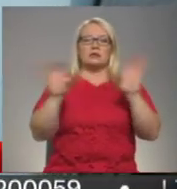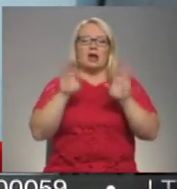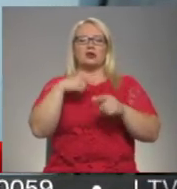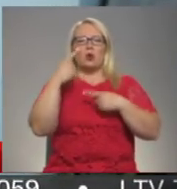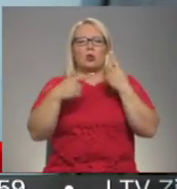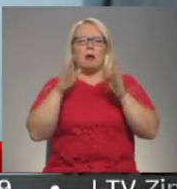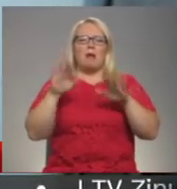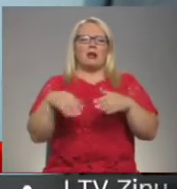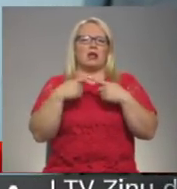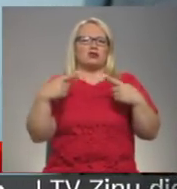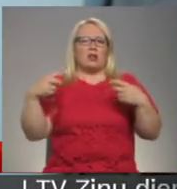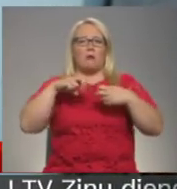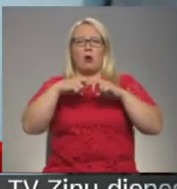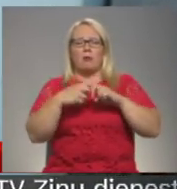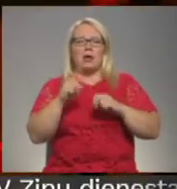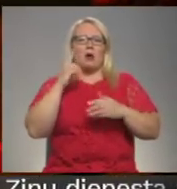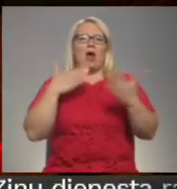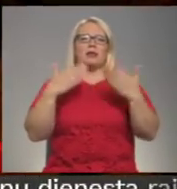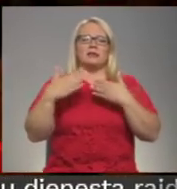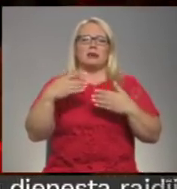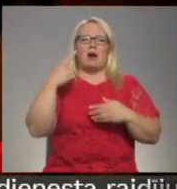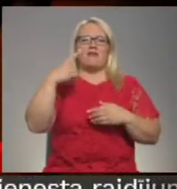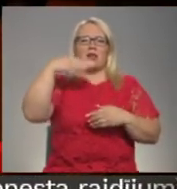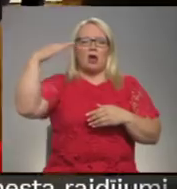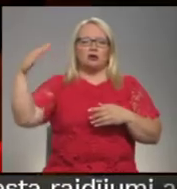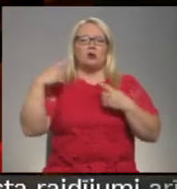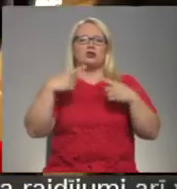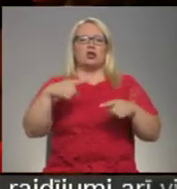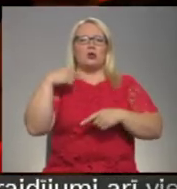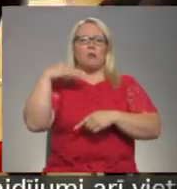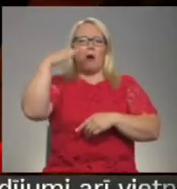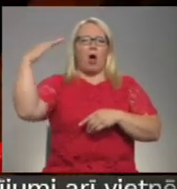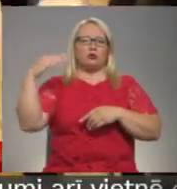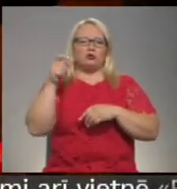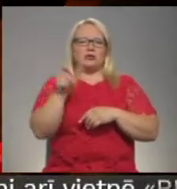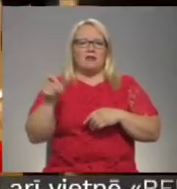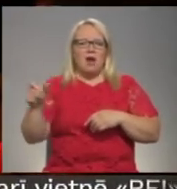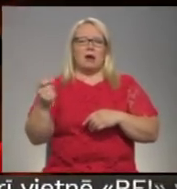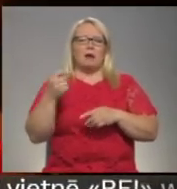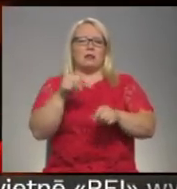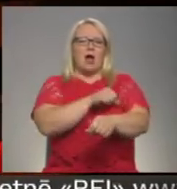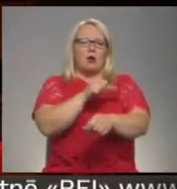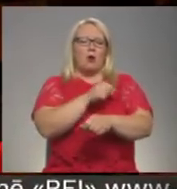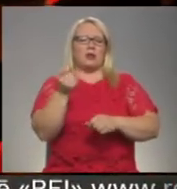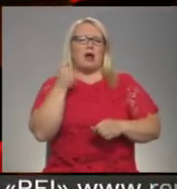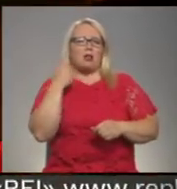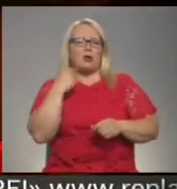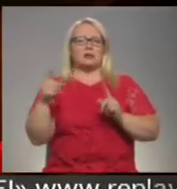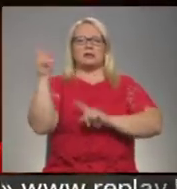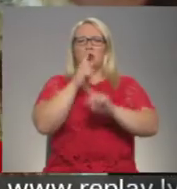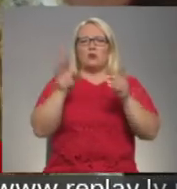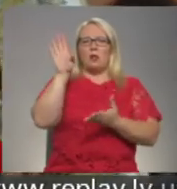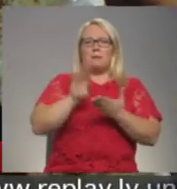par dažādām problēmām – jauniešu attiecībām ar vienauģiem un citu pauģu cilvēkiem. Narkotiku, alkohola lietošana, seksuālu